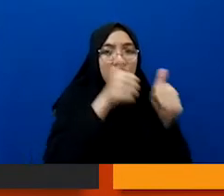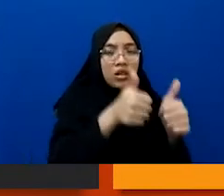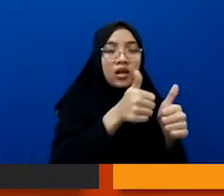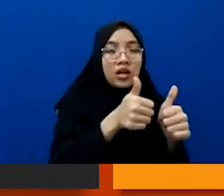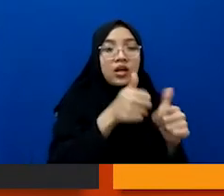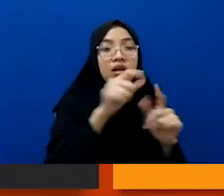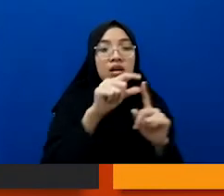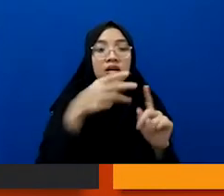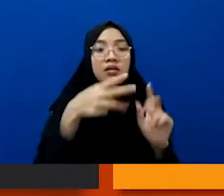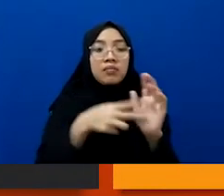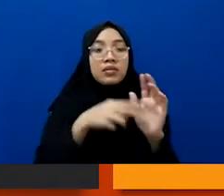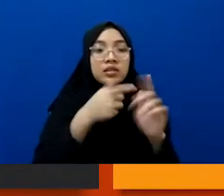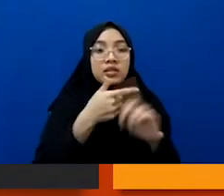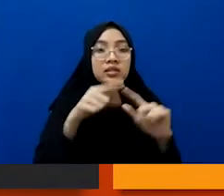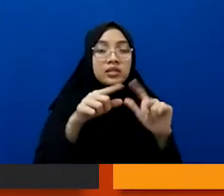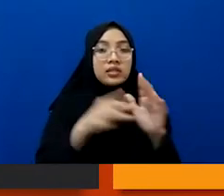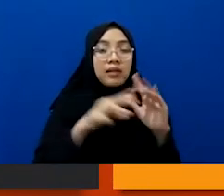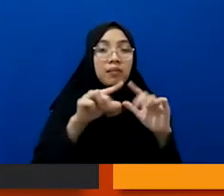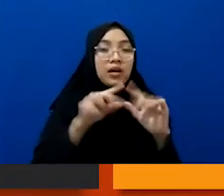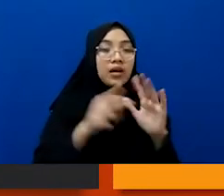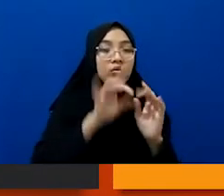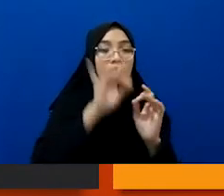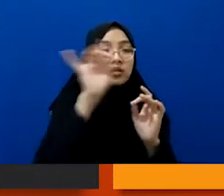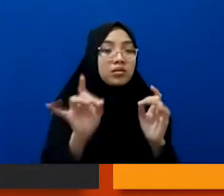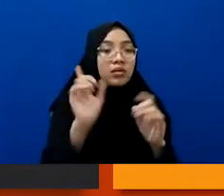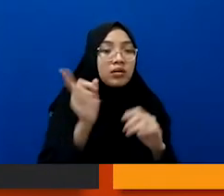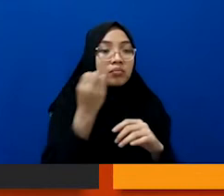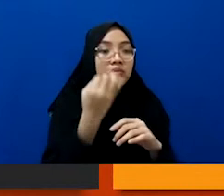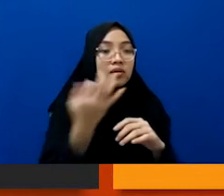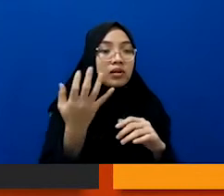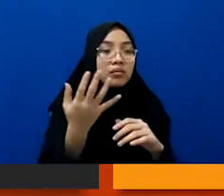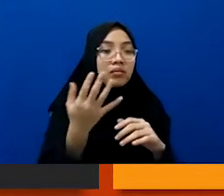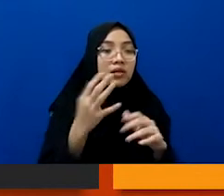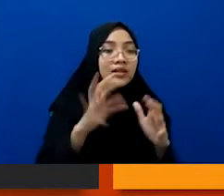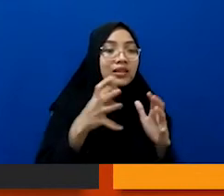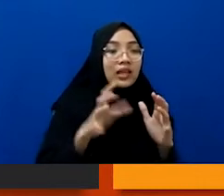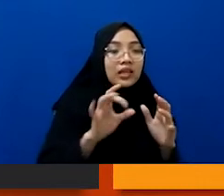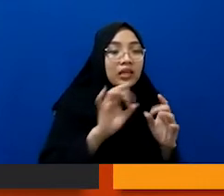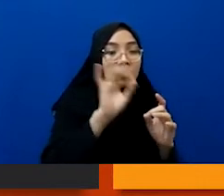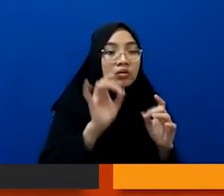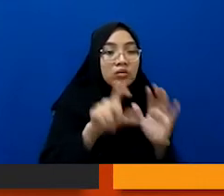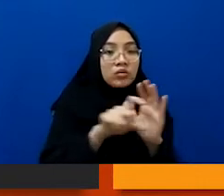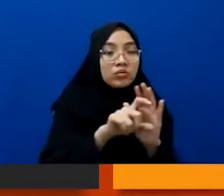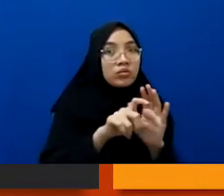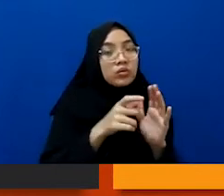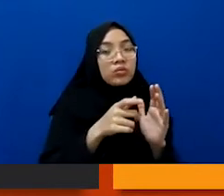ini ini macam beberapa ada tekniknya bermacam. Setidaknya ada tiga hal.